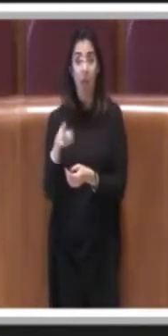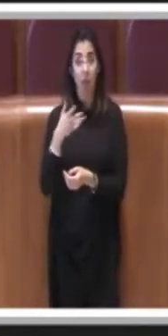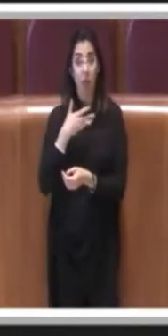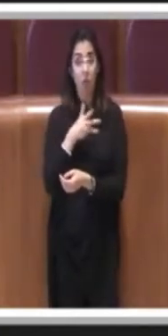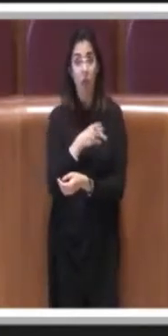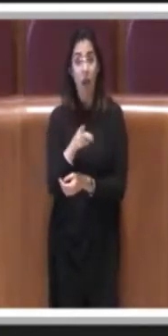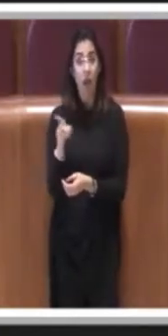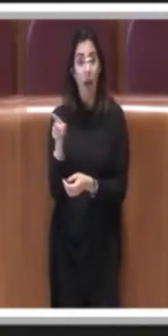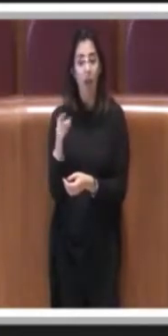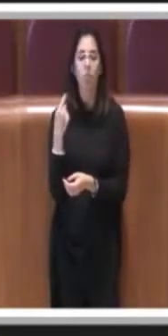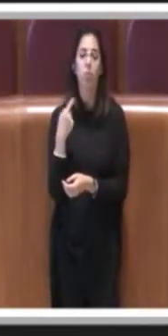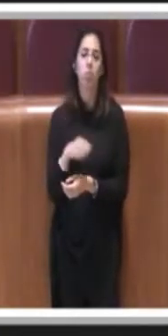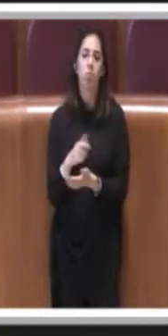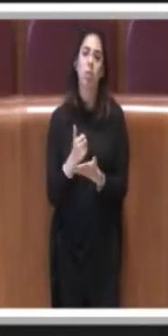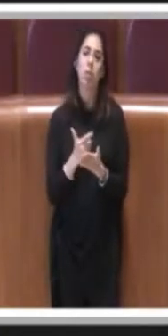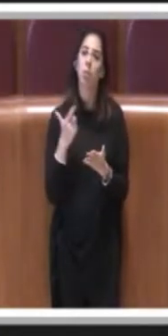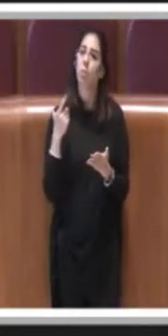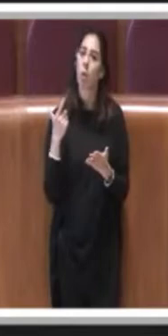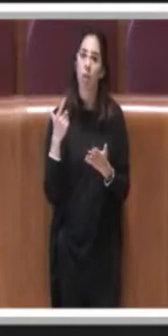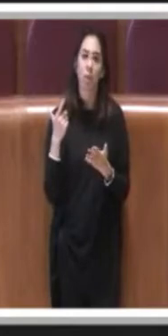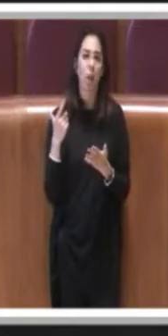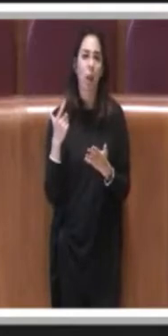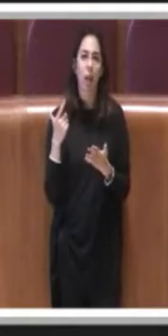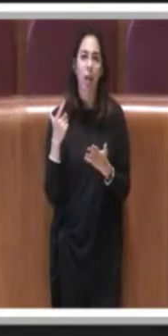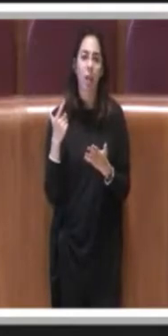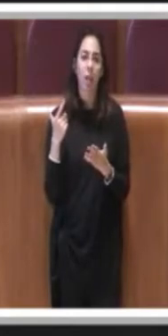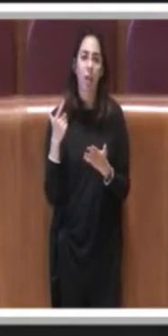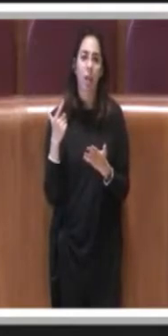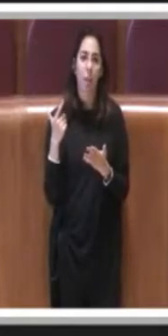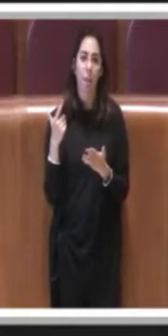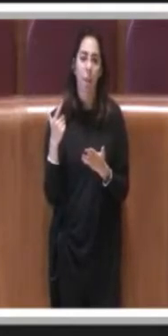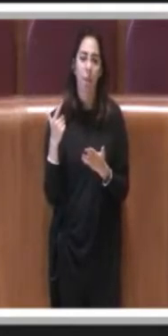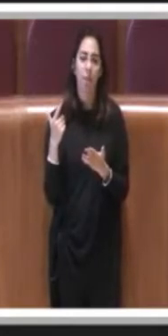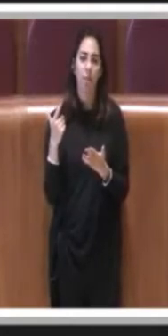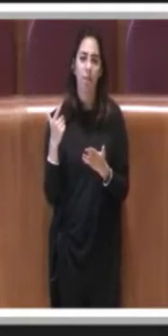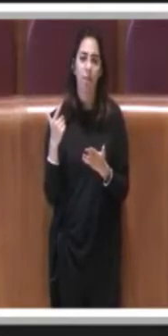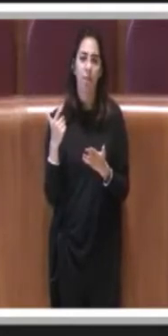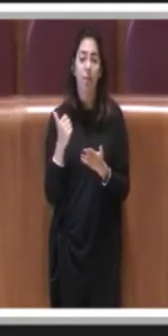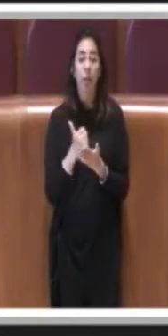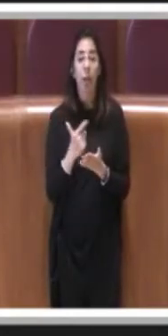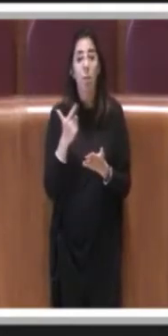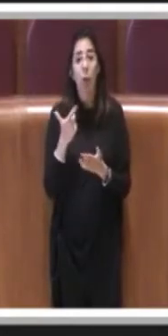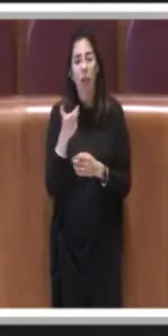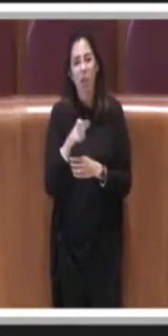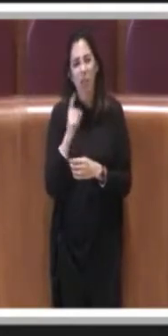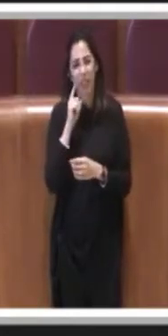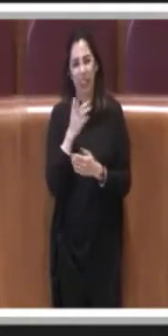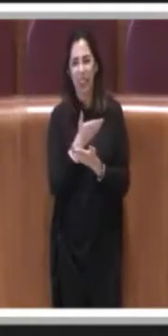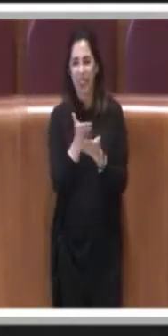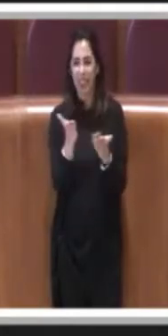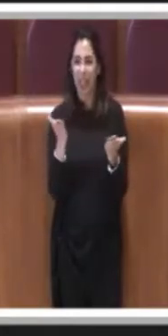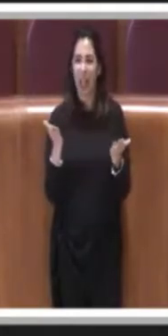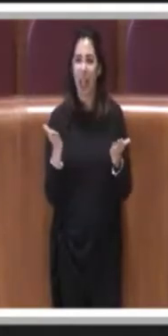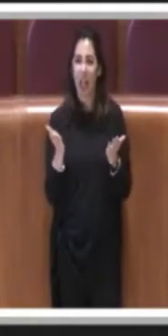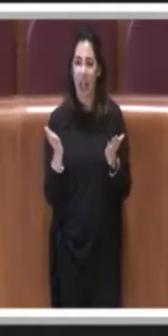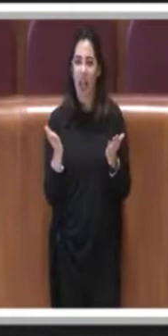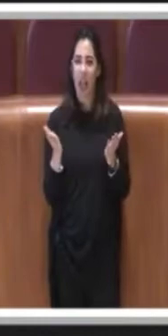È fondamentale questa cosa perché, come sappiamo, molti